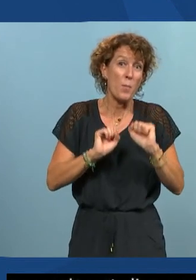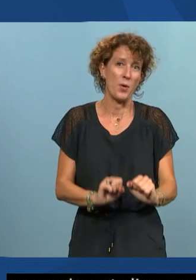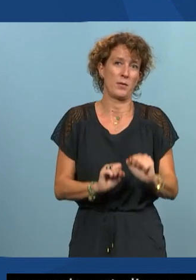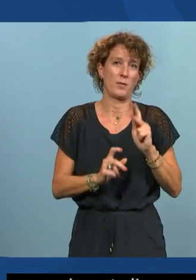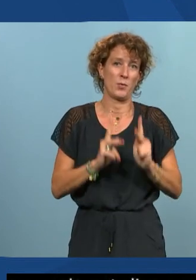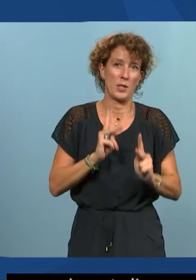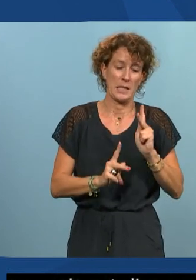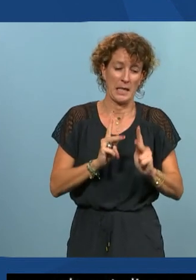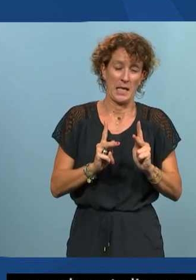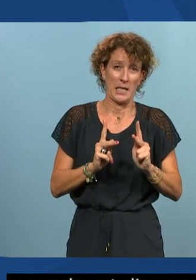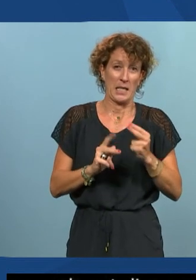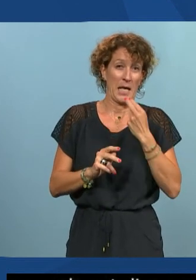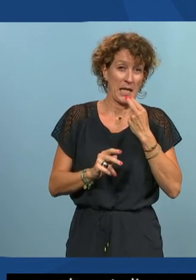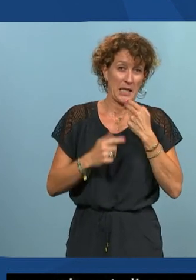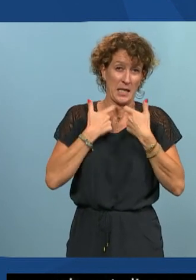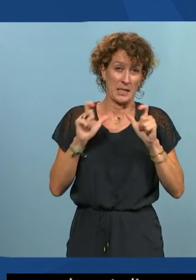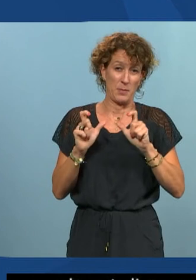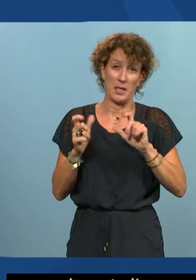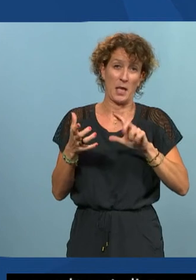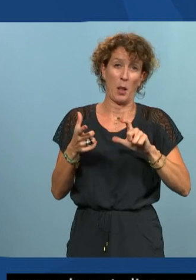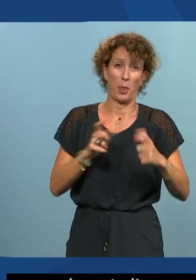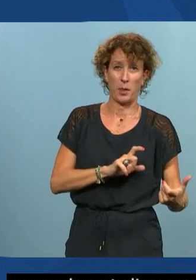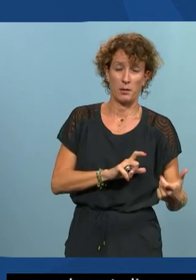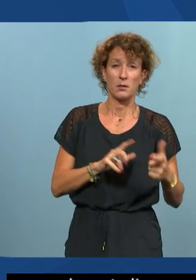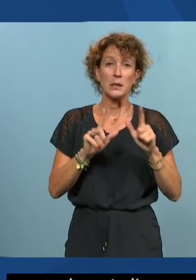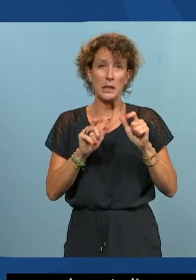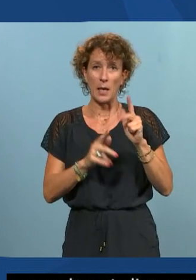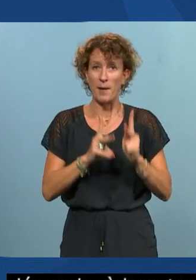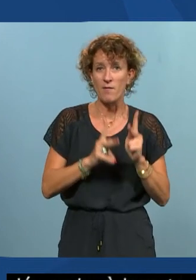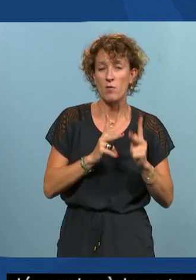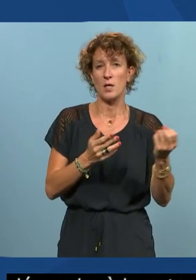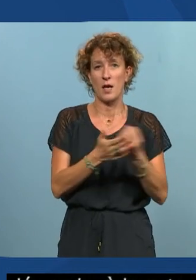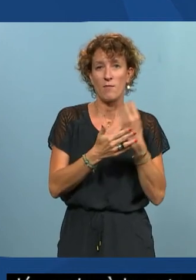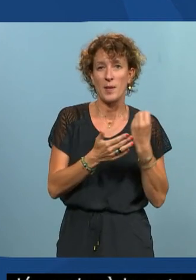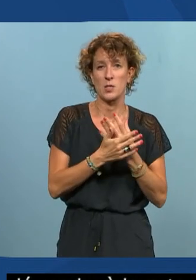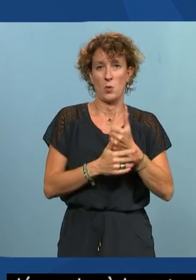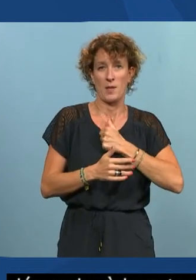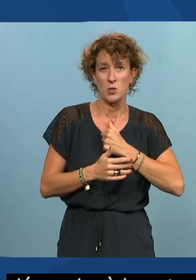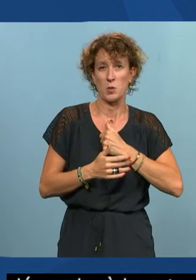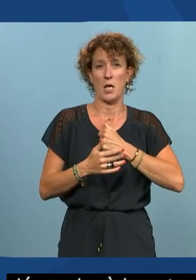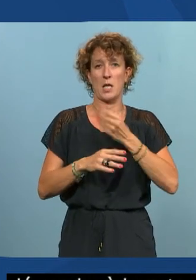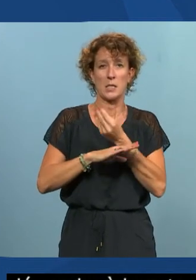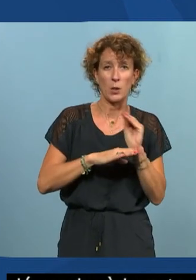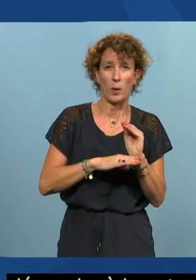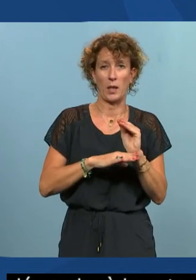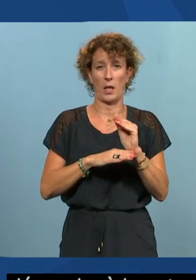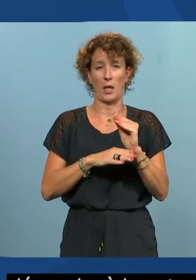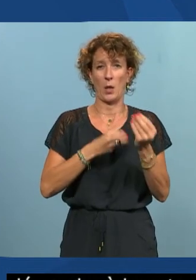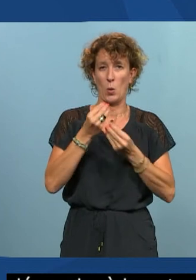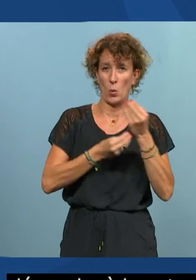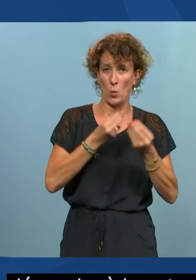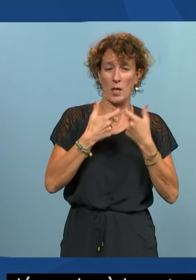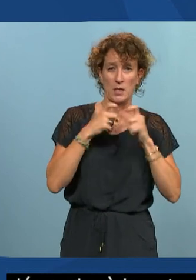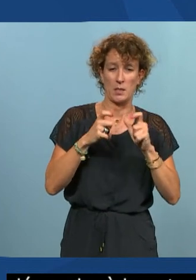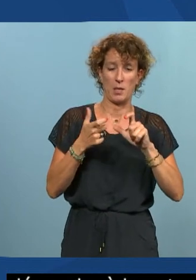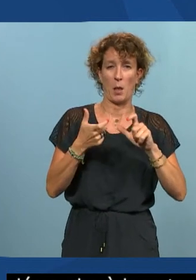à la qualité et à l'accessibilité du site c'est qu'il y a des cas où il y a des problèmes de données personnelles de sécurité de dégradation de l'accessibilité mais il faut faire très